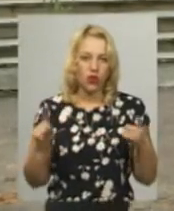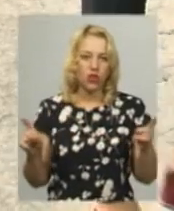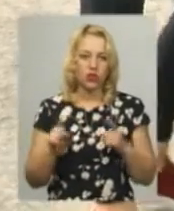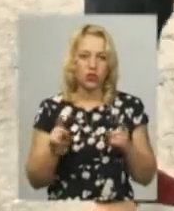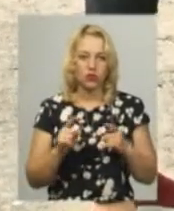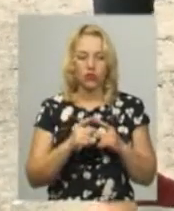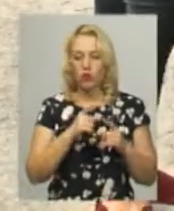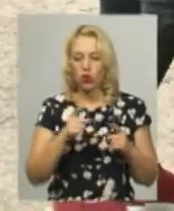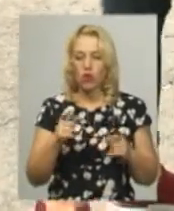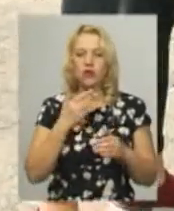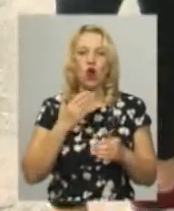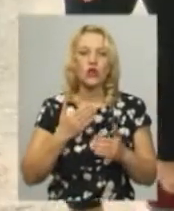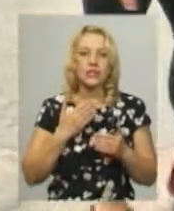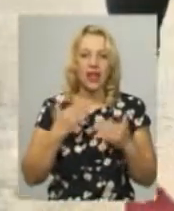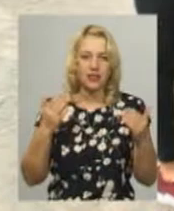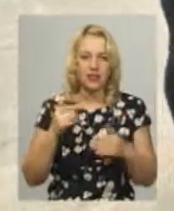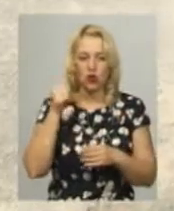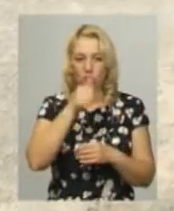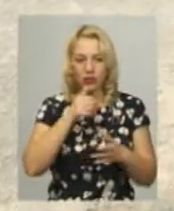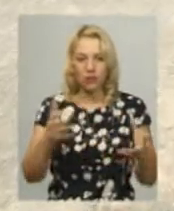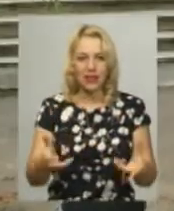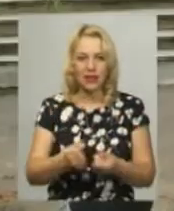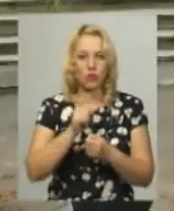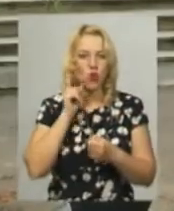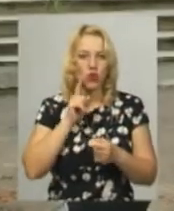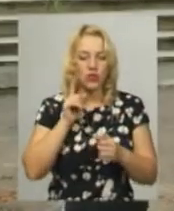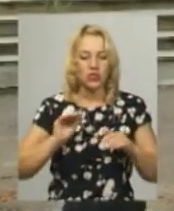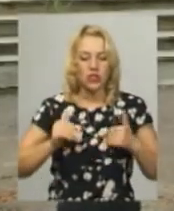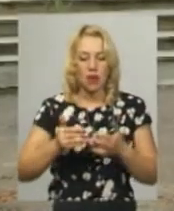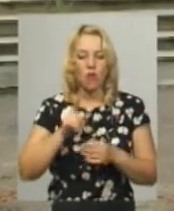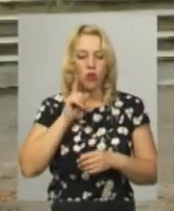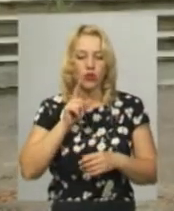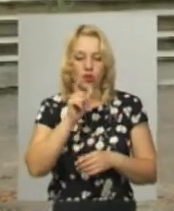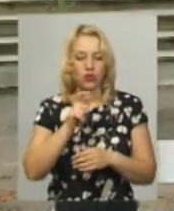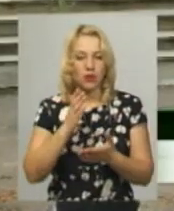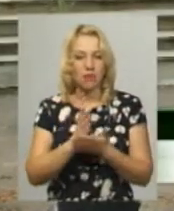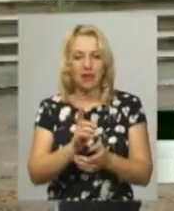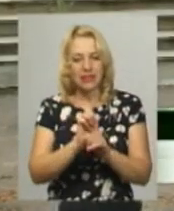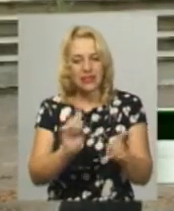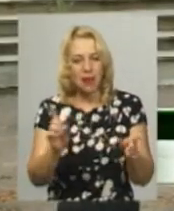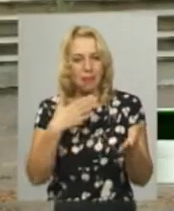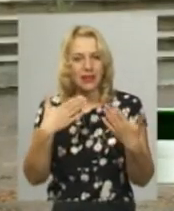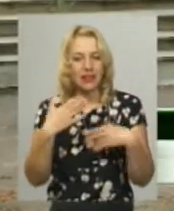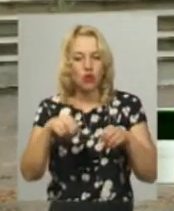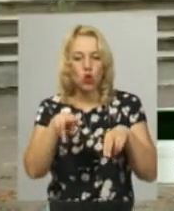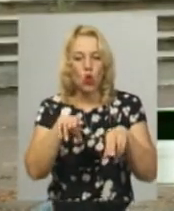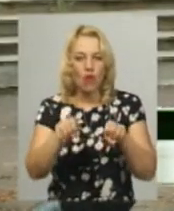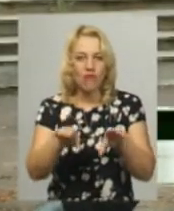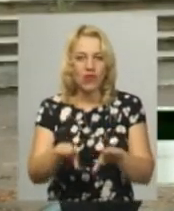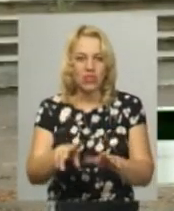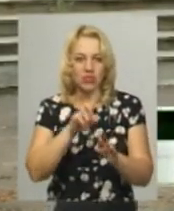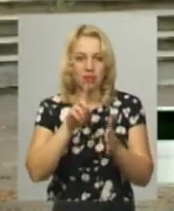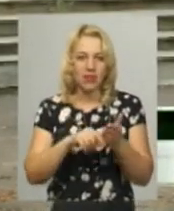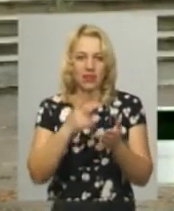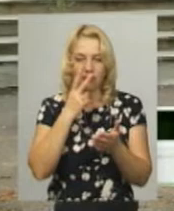впродовж останніх років активно підтримують молодіжні ініціативи. Молоді люди мають нестандартний підхід до вирішення питань і дивляться в майбутнє